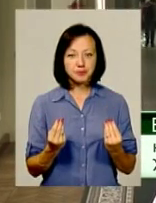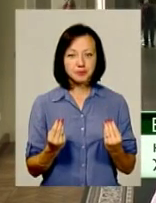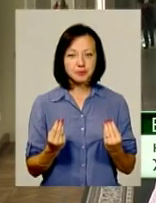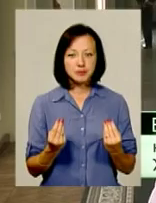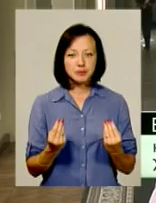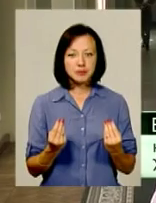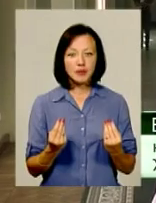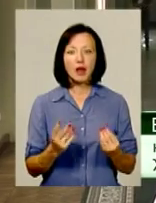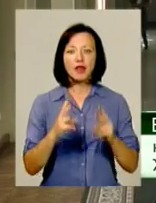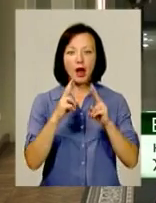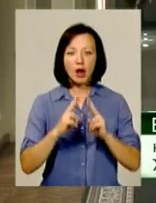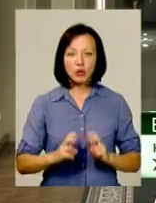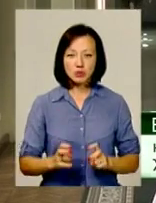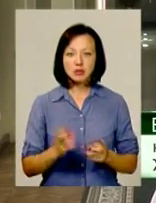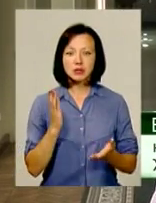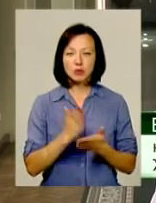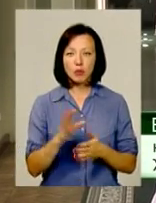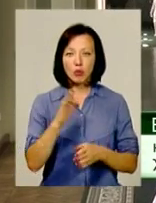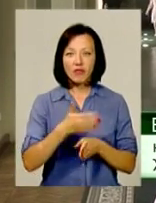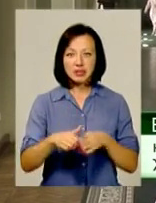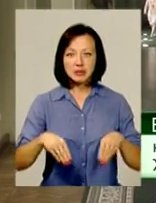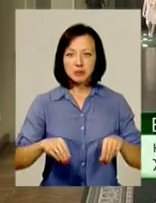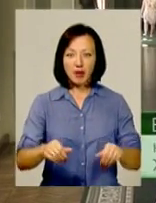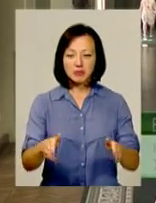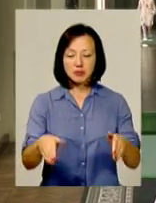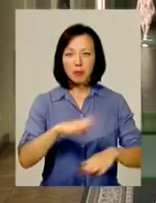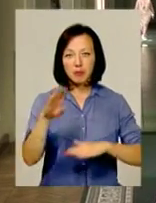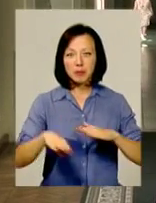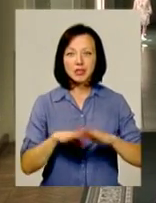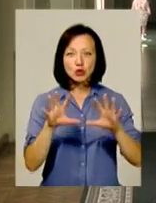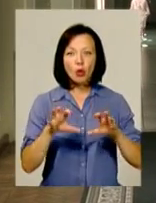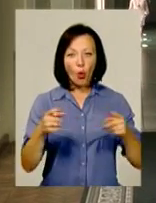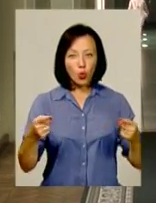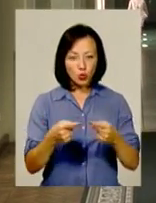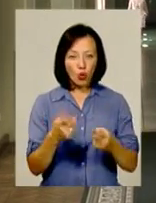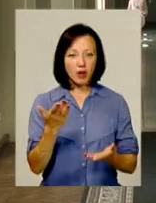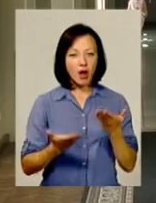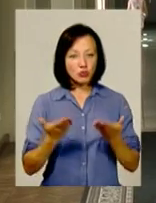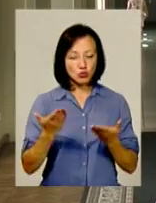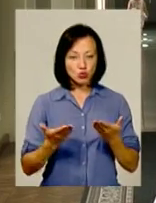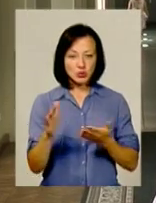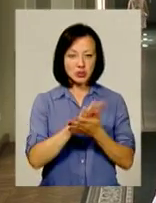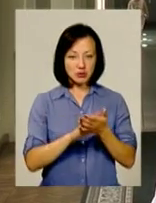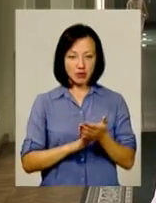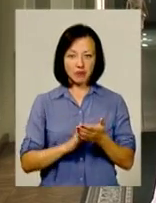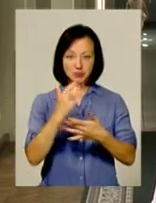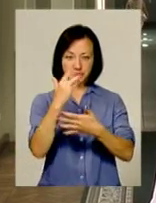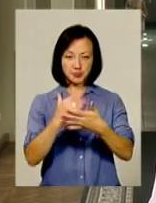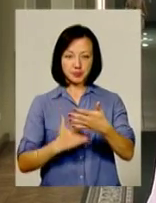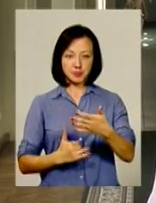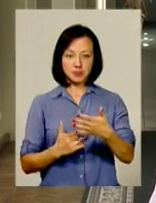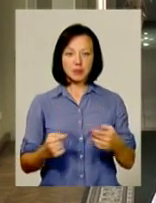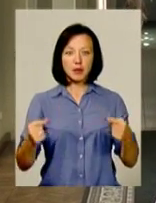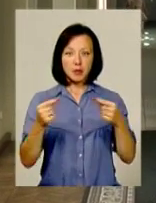знаходиться щодо виділення земельної ділянки під зоокуток. В разі, якщо петиція набирає певну кількість